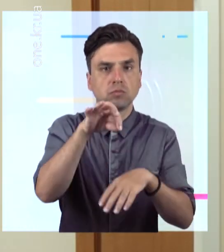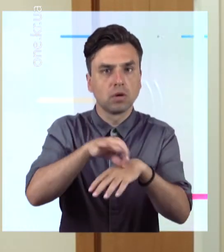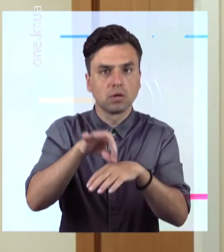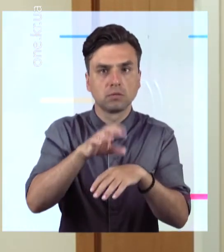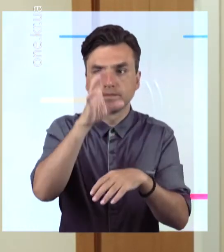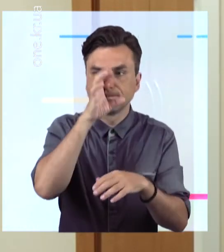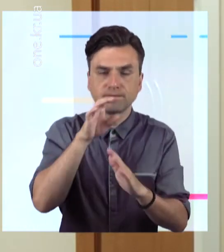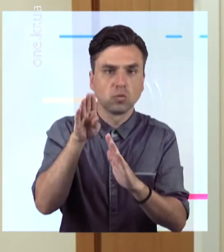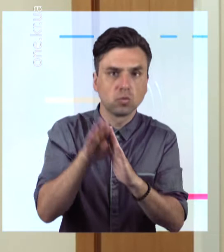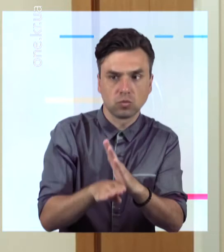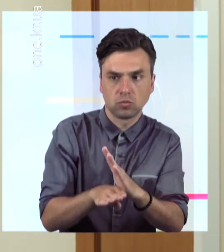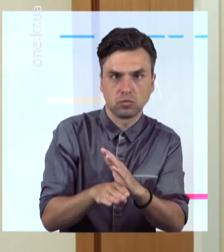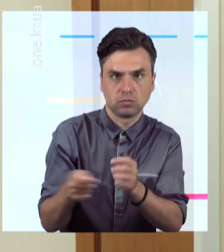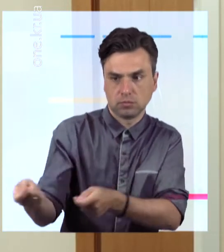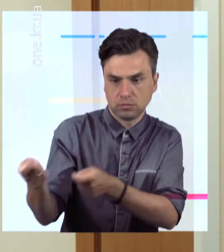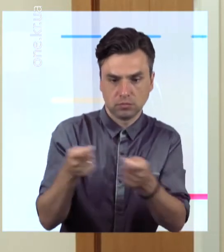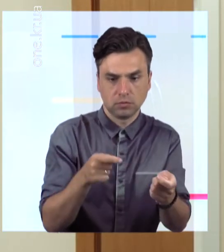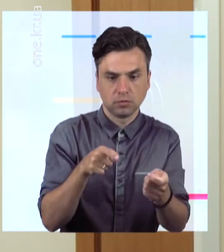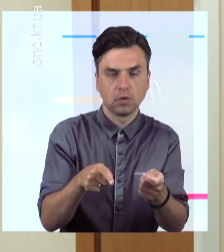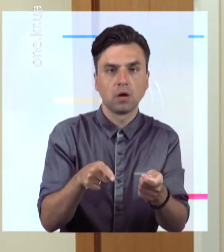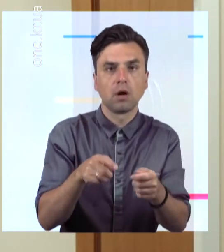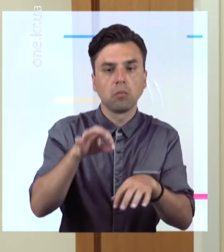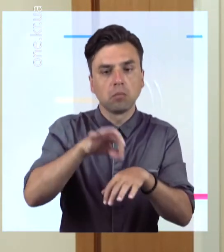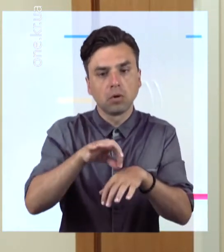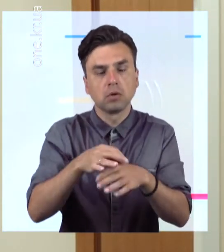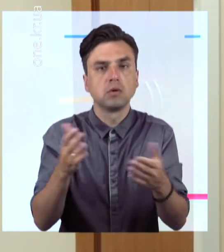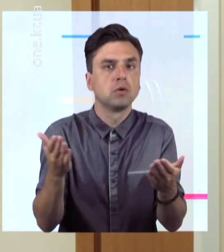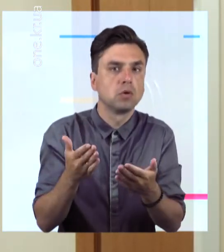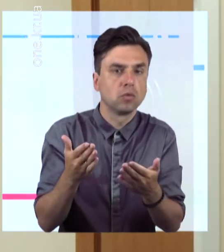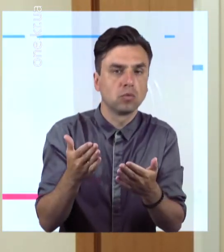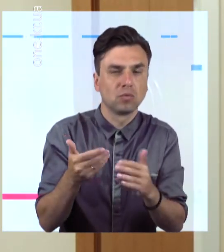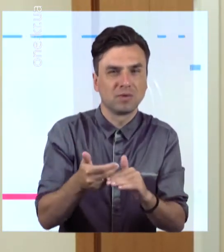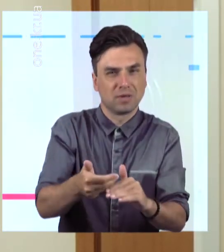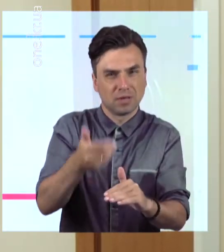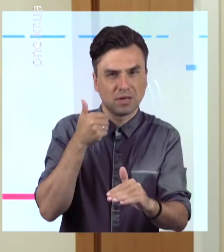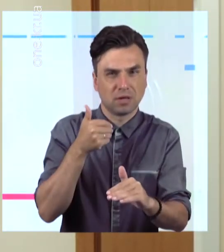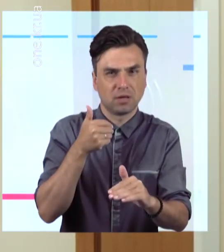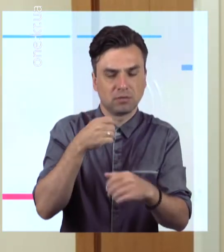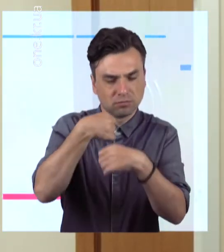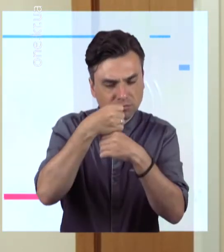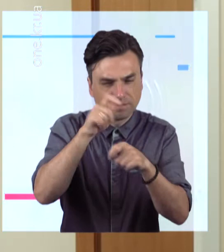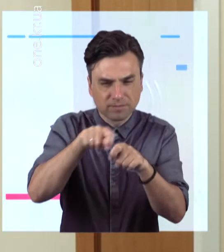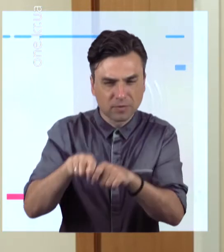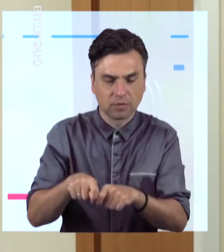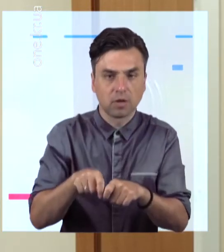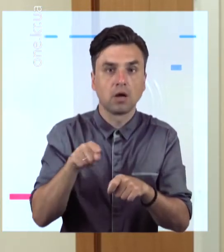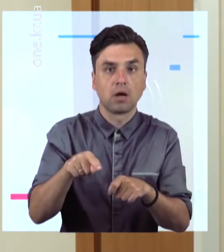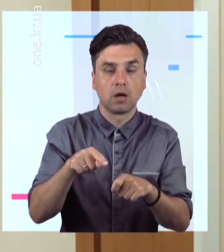пацієнта саме від швидкої диагностики залежить своєчасне надання кваліфікованої допомоги